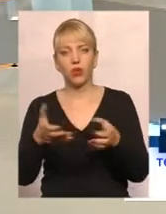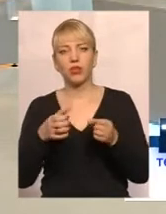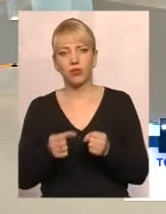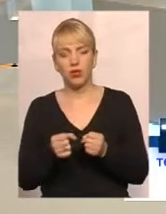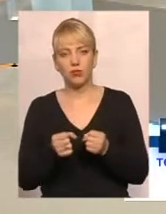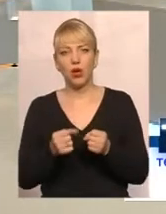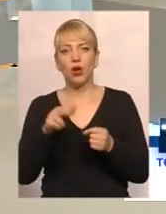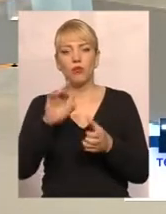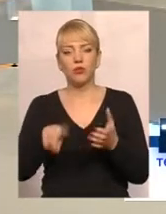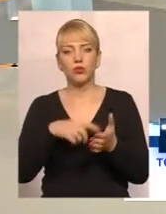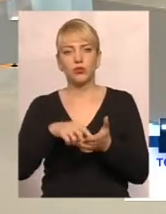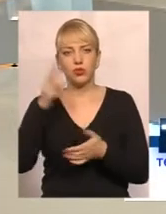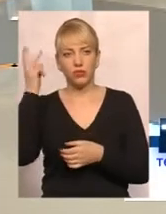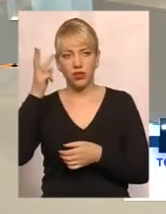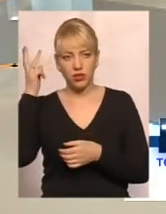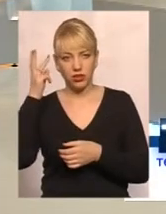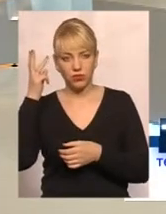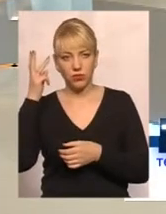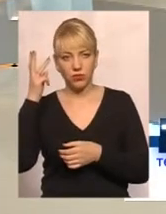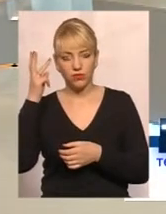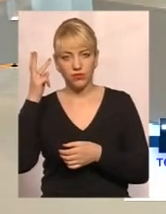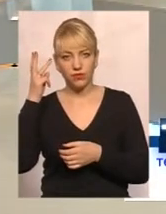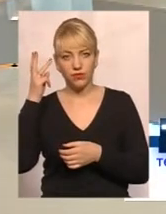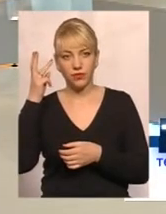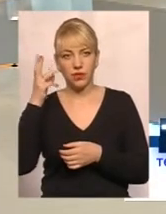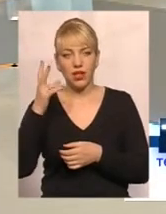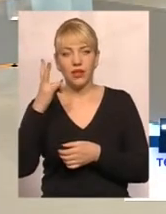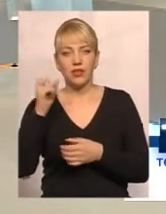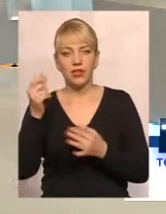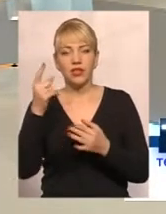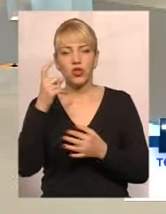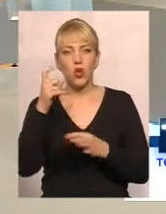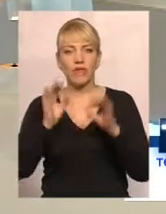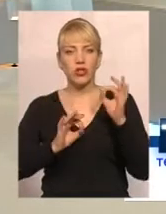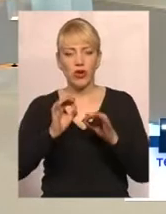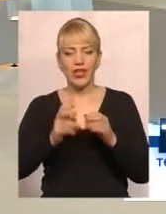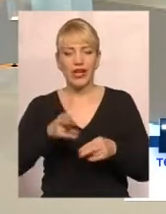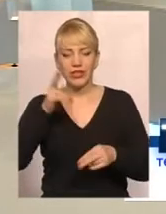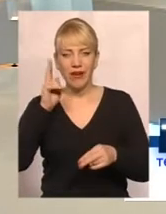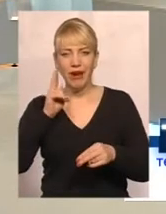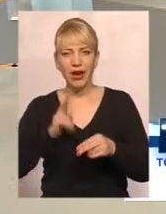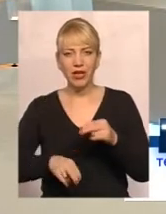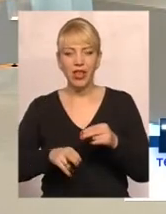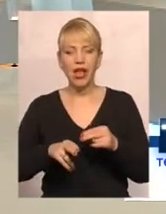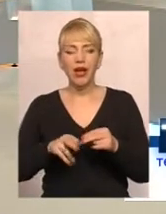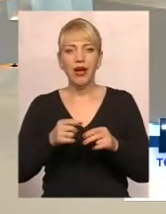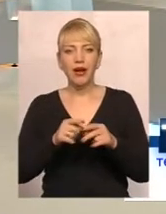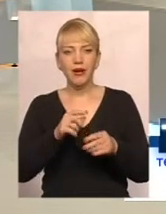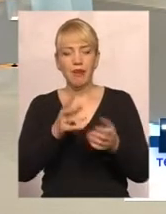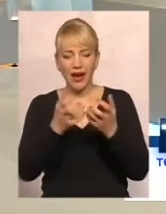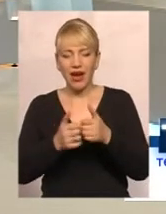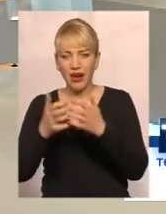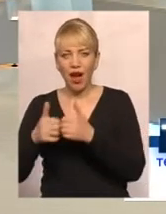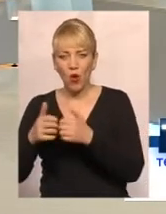по місту Хмельницькому на 100% завершений перерахунок субсидій, перепризначення субсидій